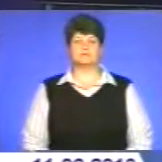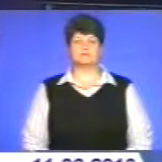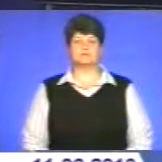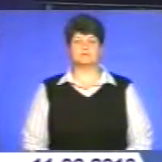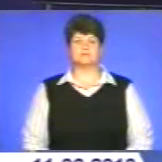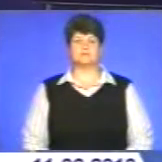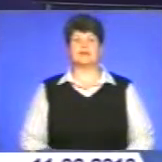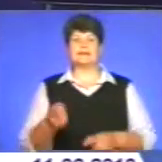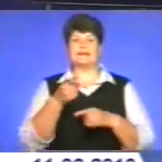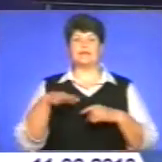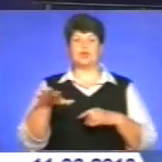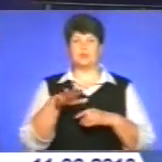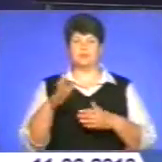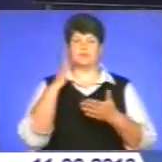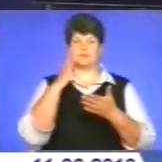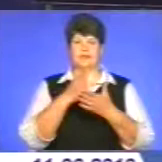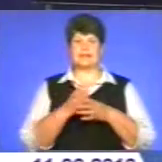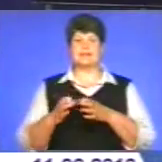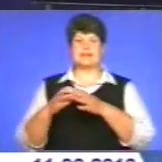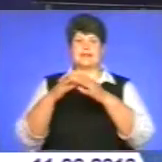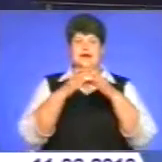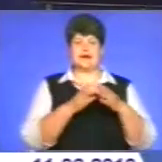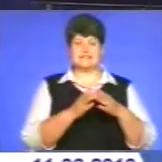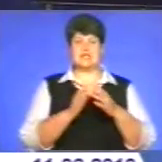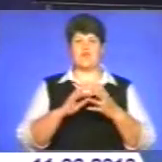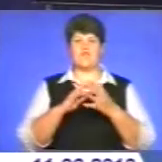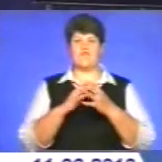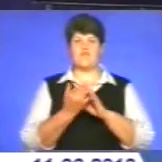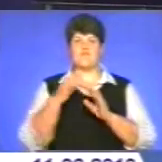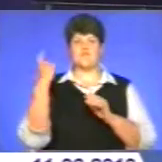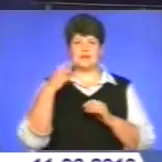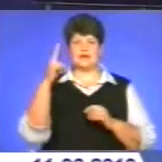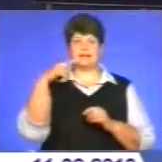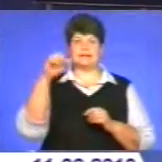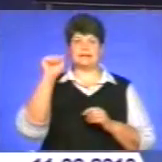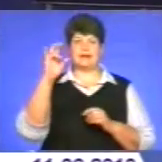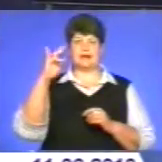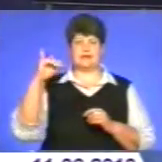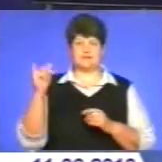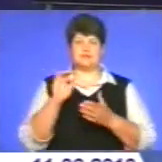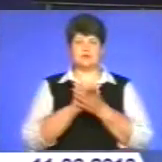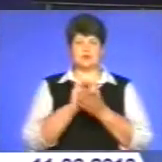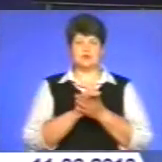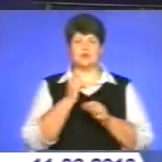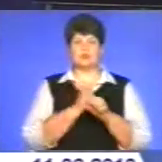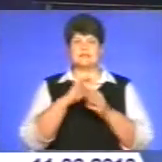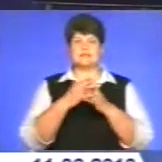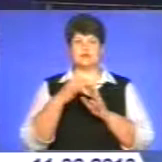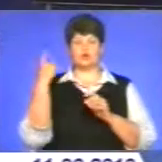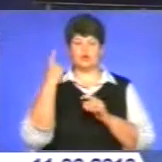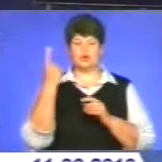На Тернопільщині перебуває делегація фермерів з Данії. Вони ознайомлюються з роботою сільськосподарської галузі краю,